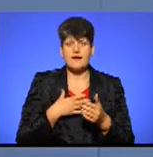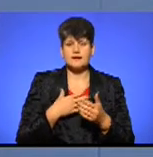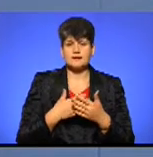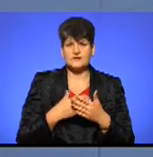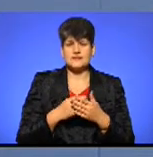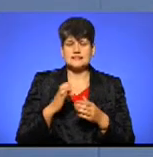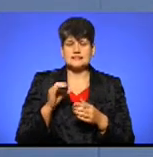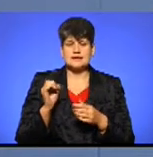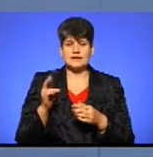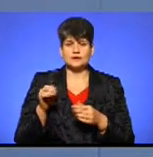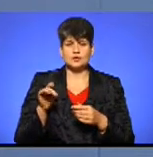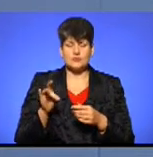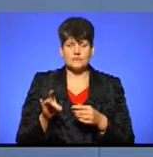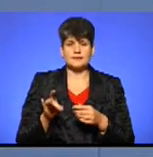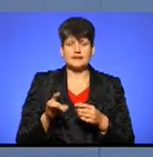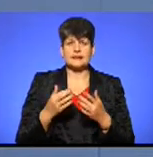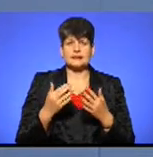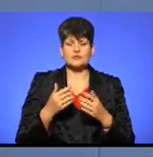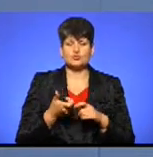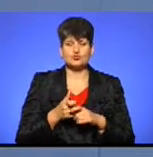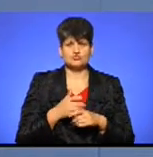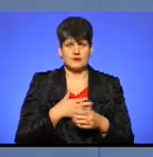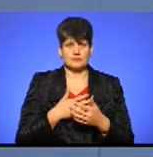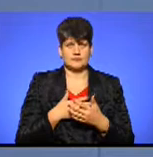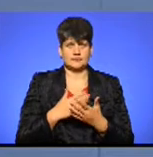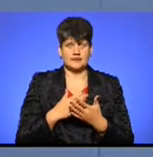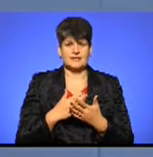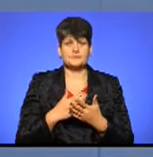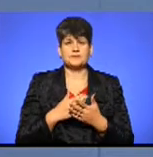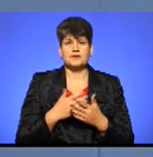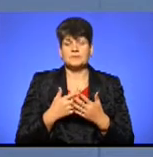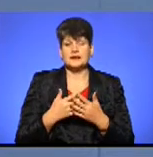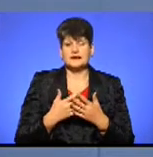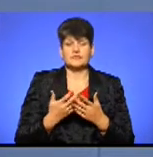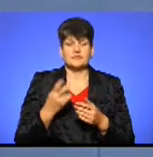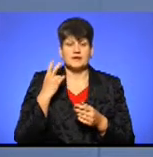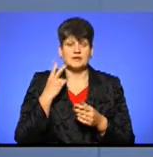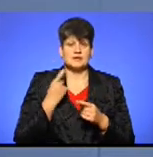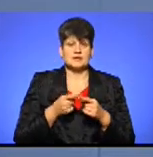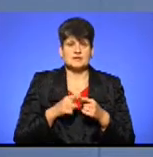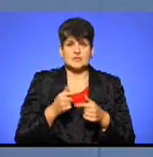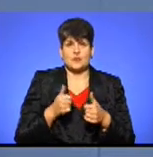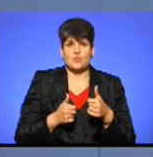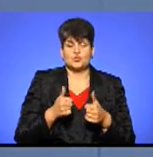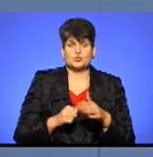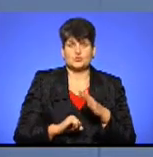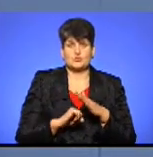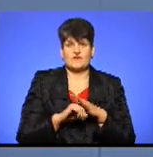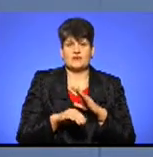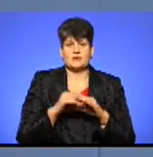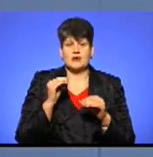громадських організацій, він настільки є активний, не настільки, як в інших містах. Наприклад, коли це в Київі дівається на конкурсній основі, вибирають прямо